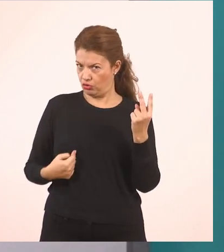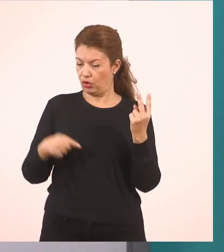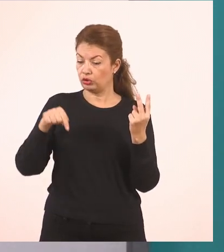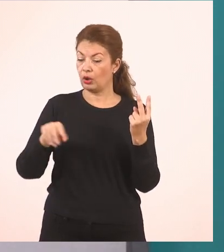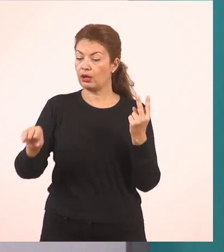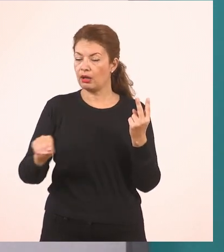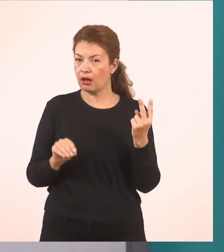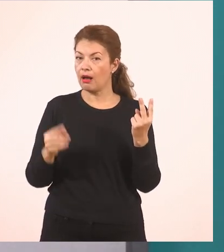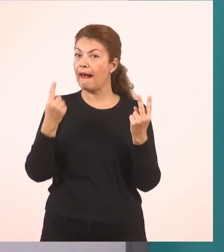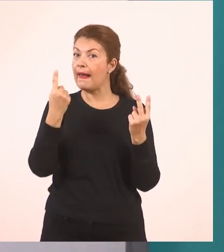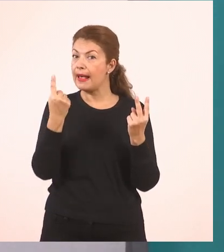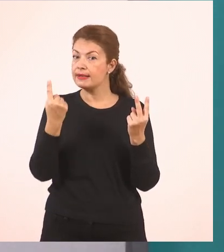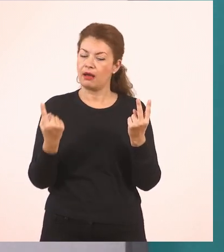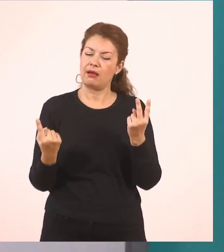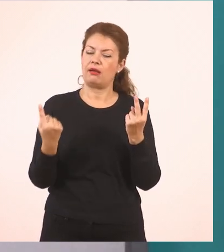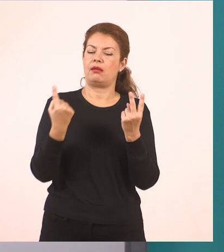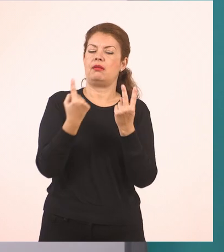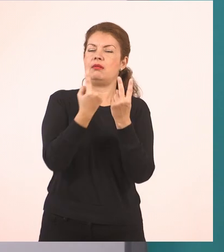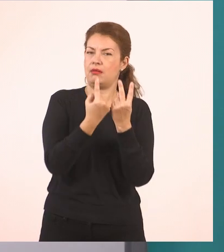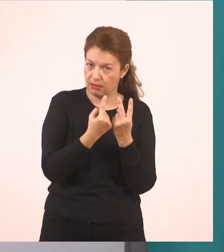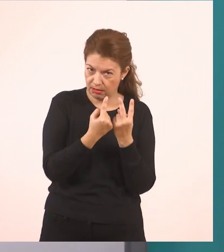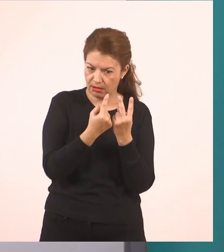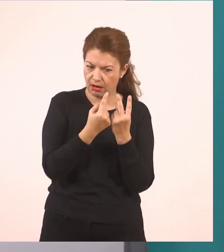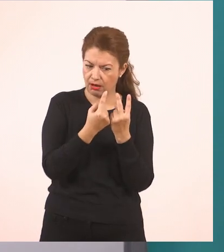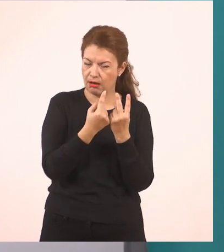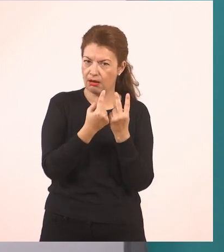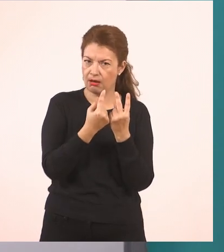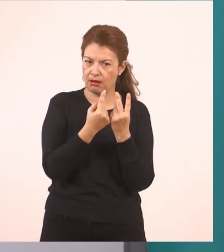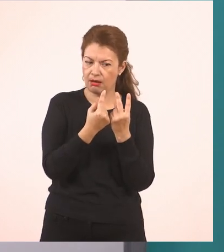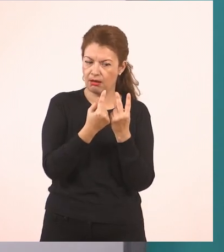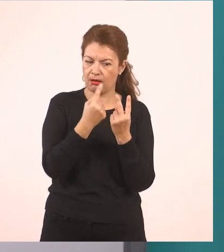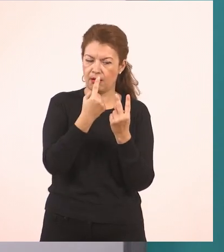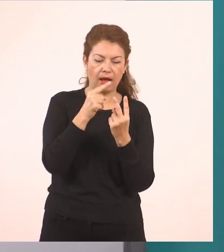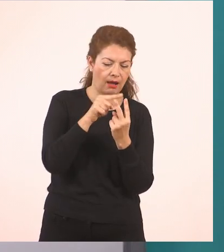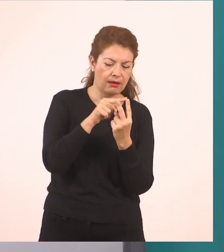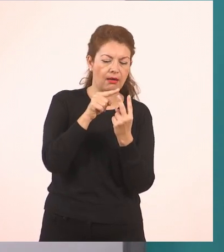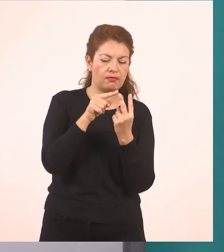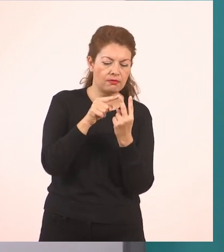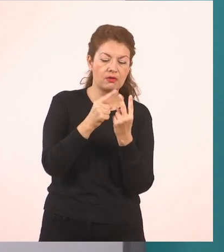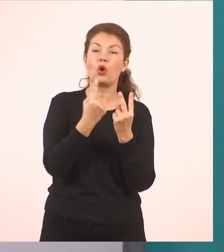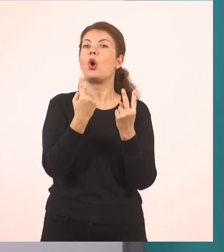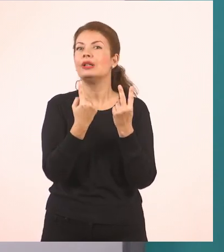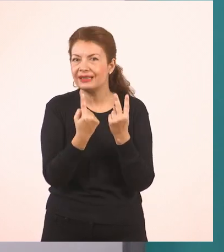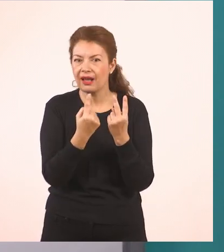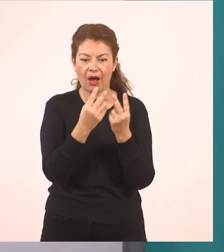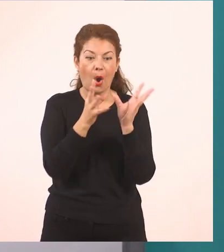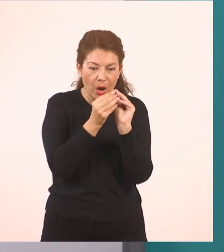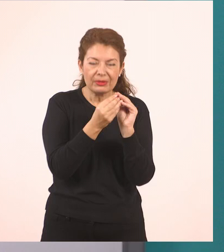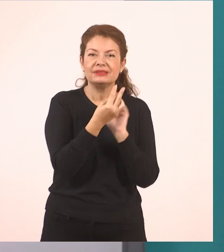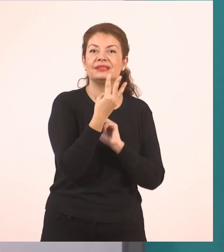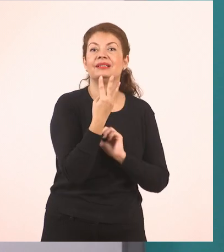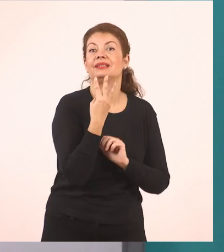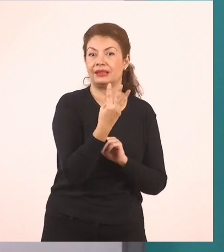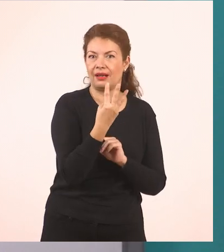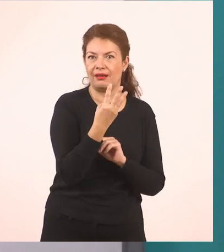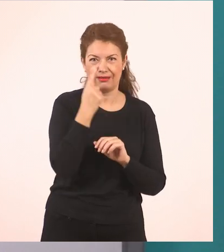πήρα ακόμη έναν μαρκαδόρο στα χέρια μου. Άρα τώρα έχω έναν, δύο, τρεις. Για πάμε